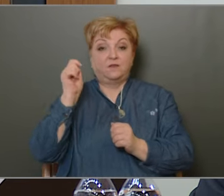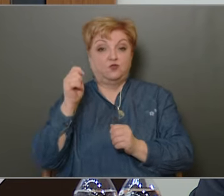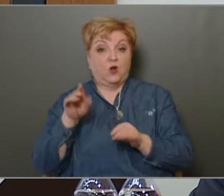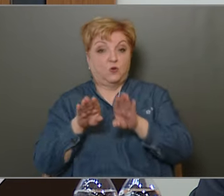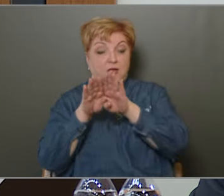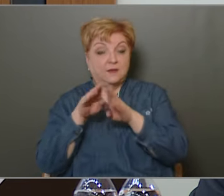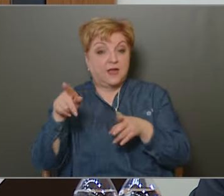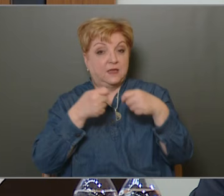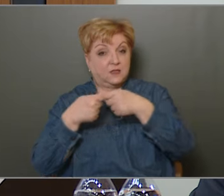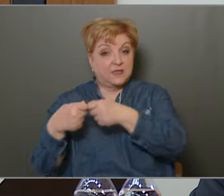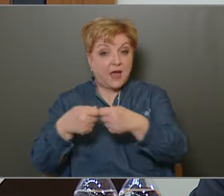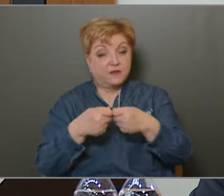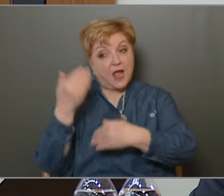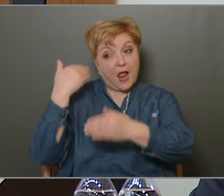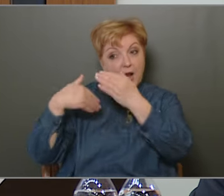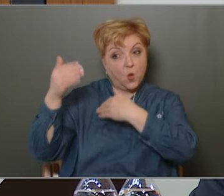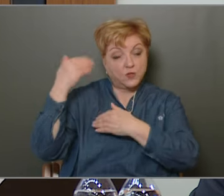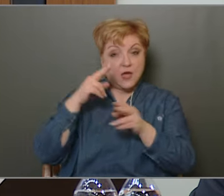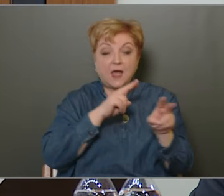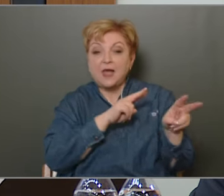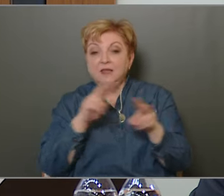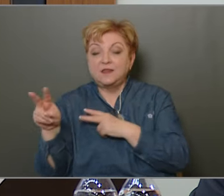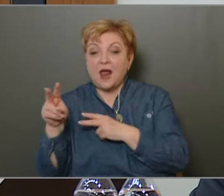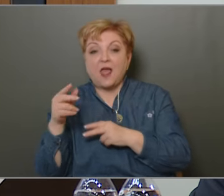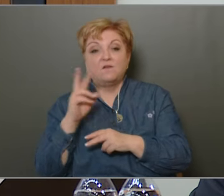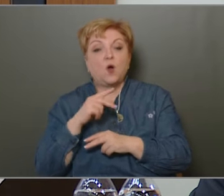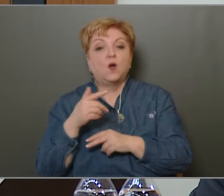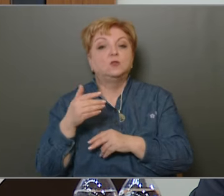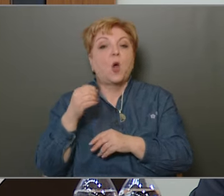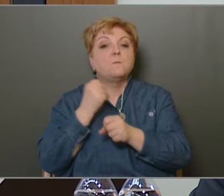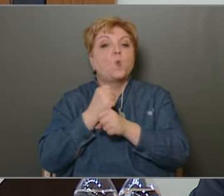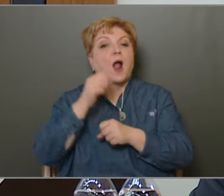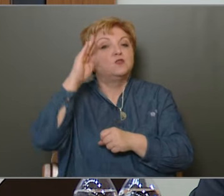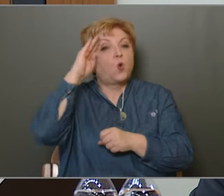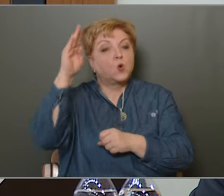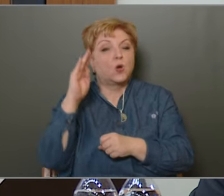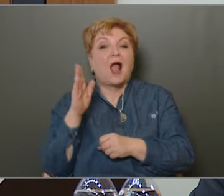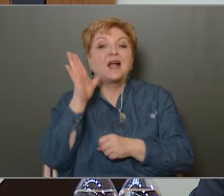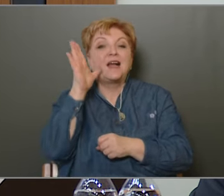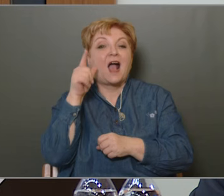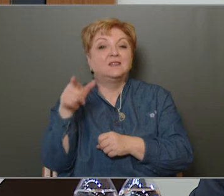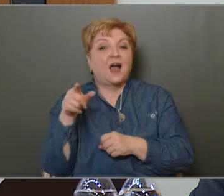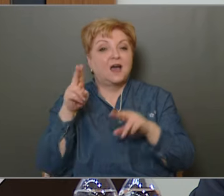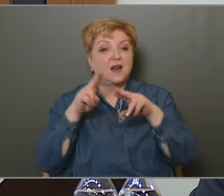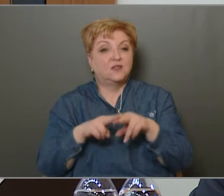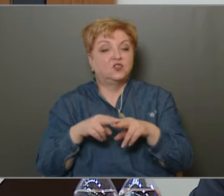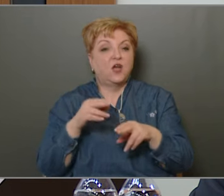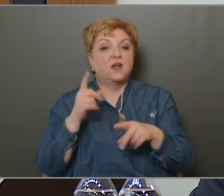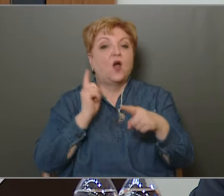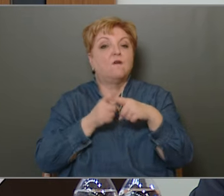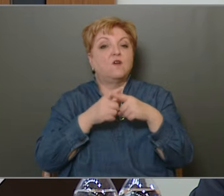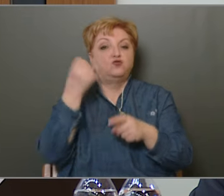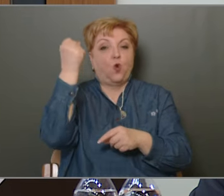ennek a szervezetnek az elődje tele van, volt munkás őrökkel, akik a kádárrendszer vasöklei voltak, és